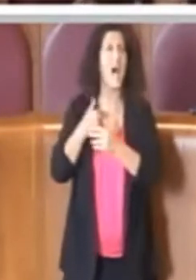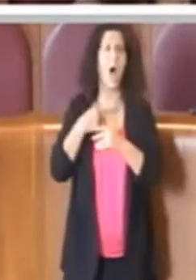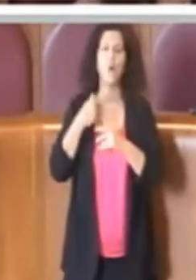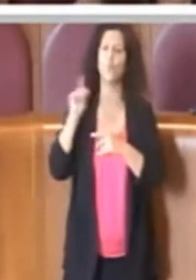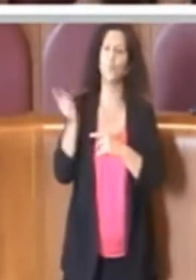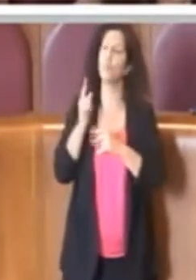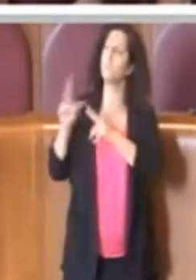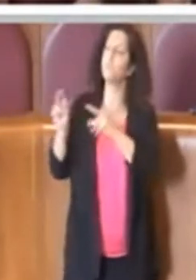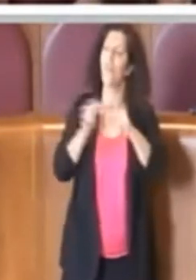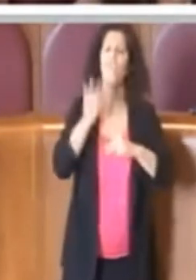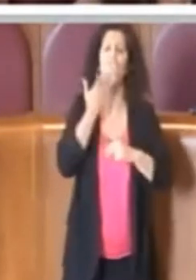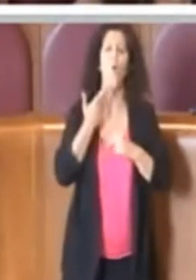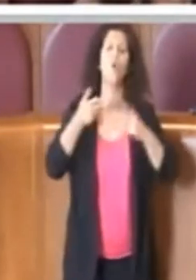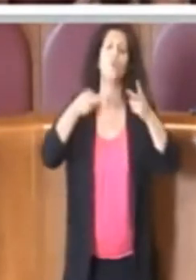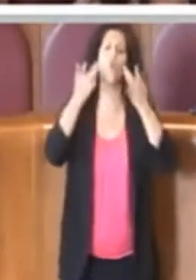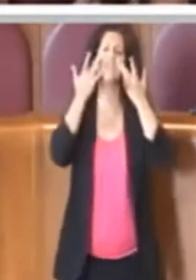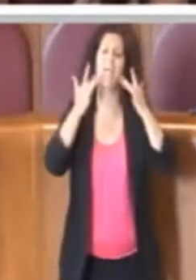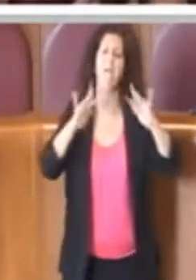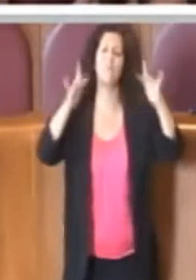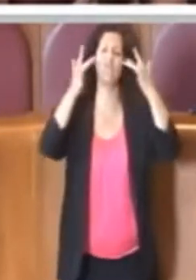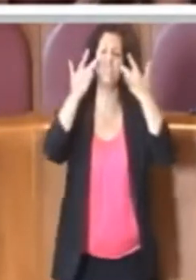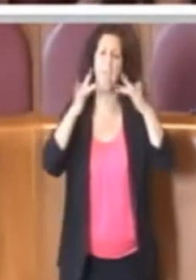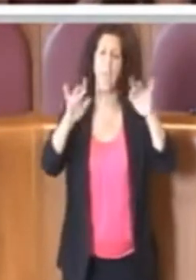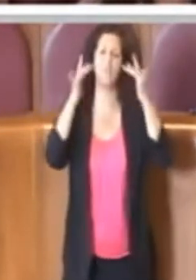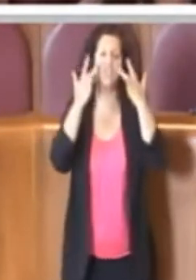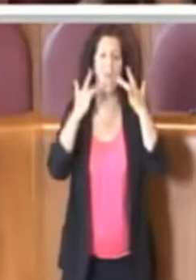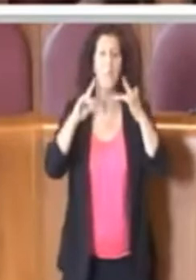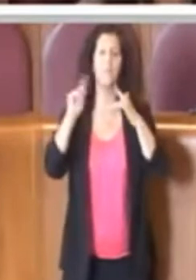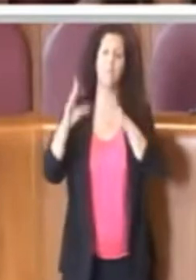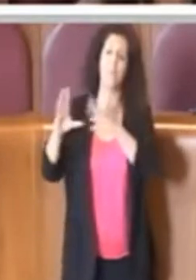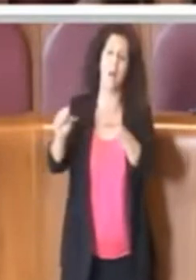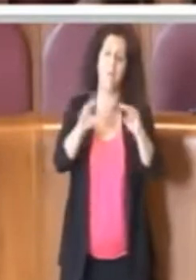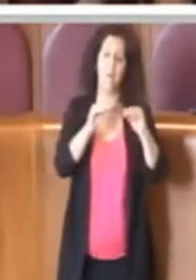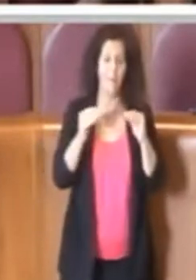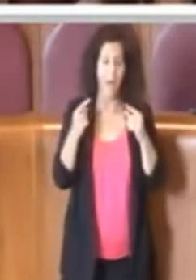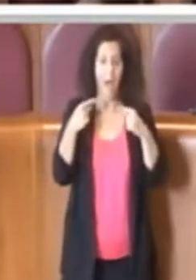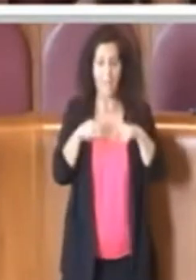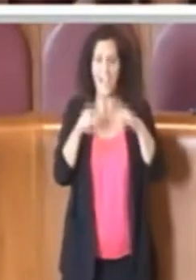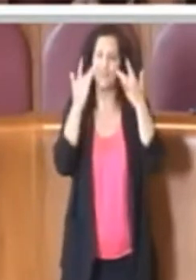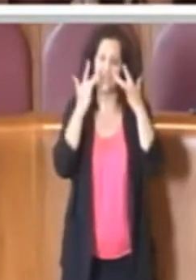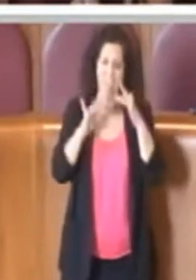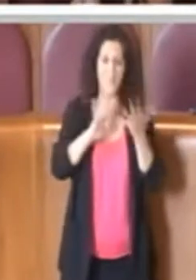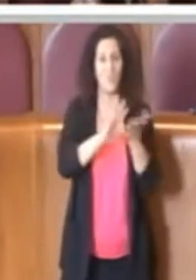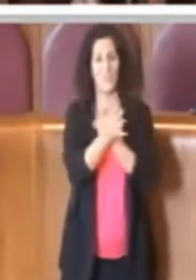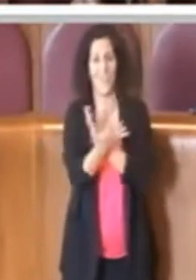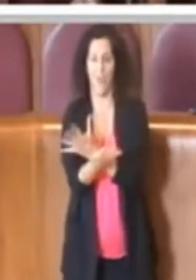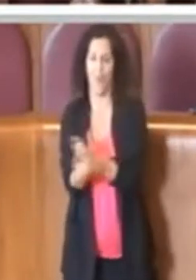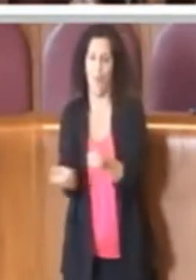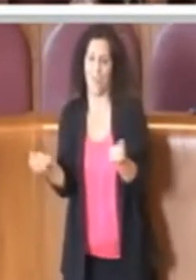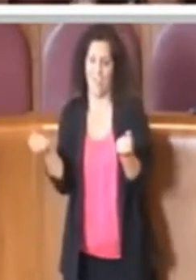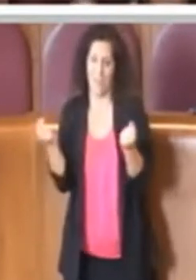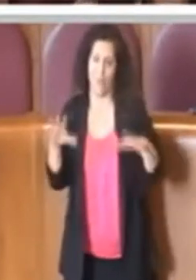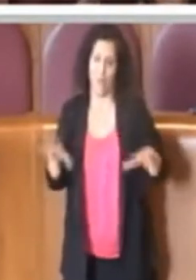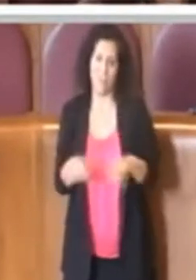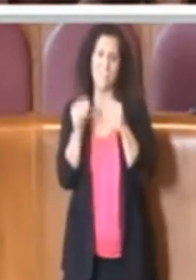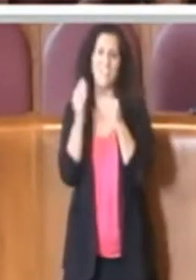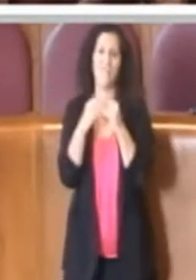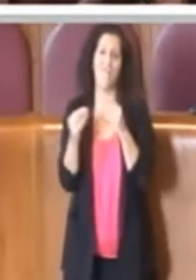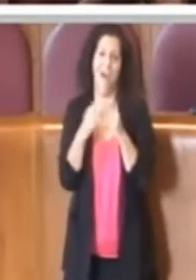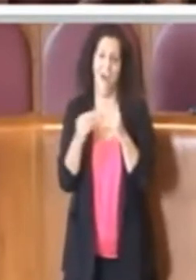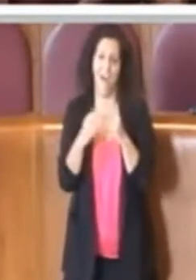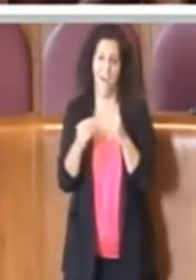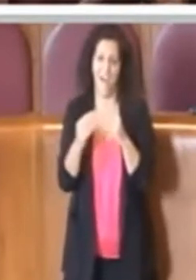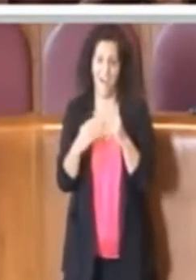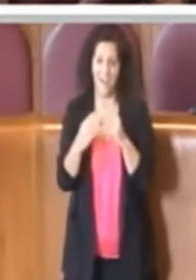questa amministrazione con questo provvedimento comincia a fare perché mette ordine in tutta una